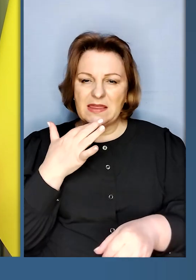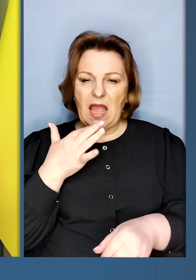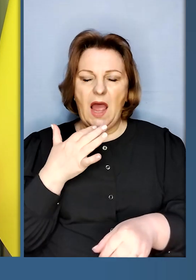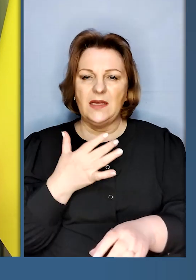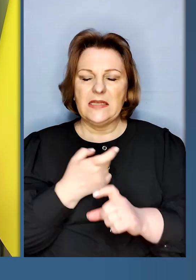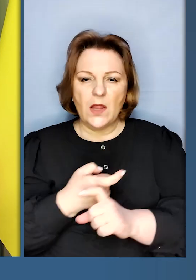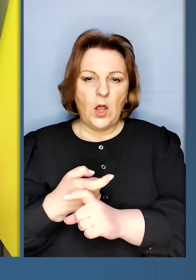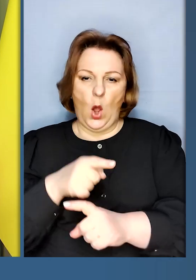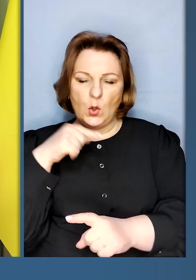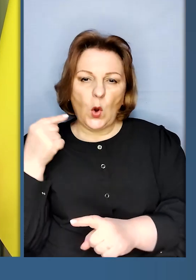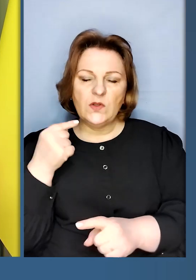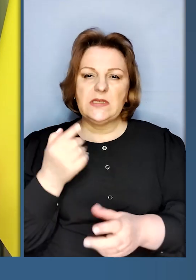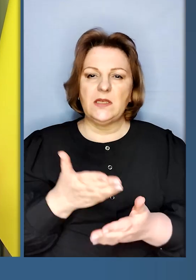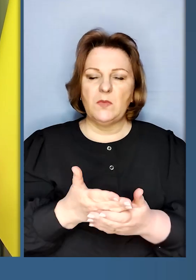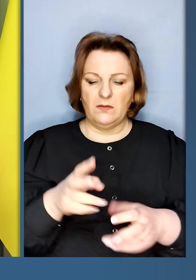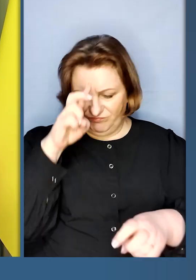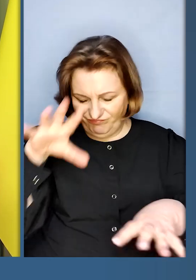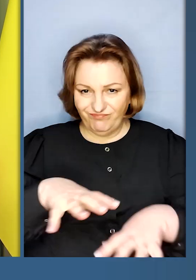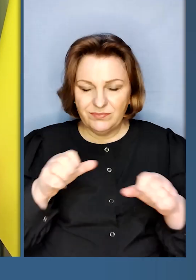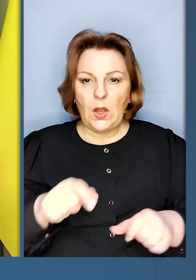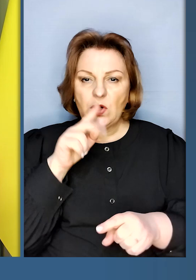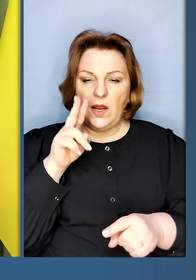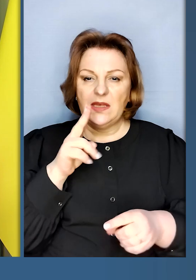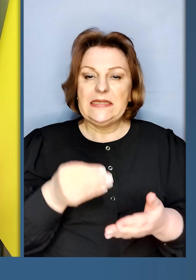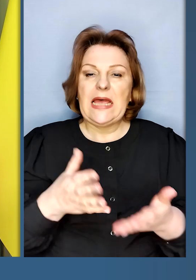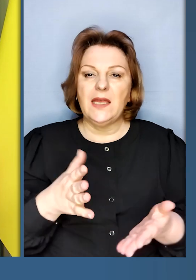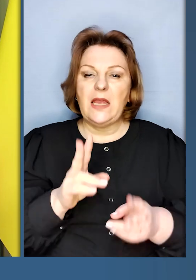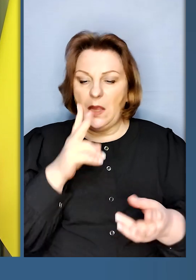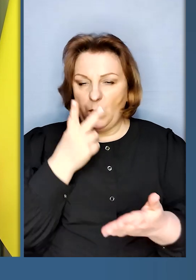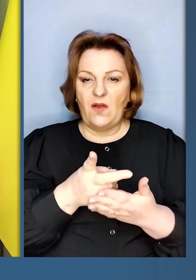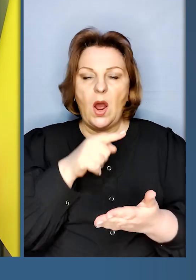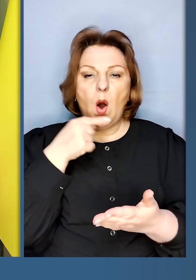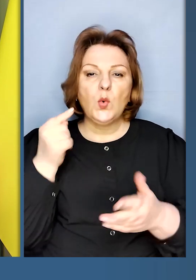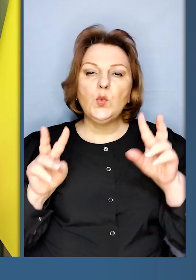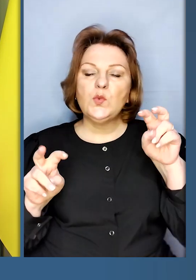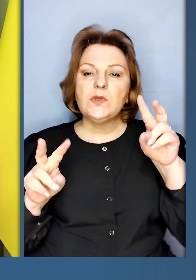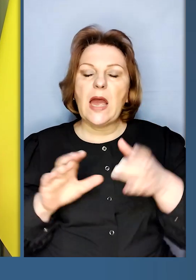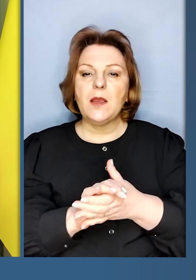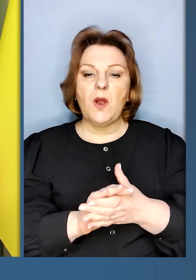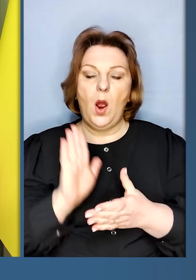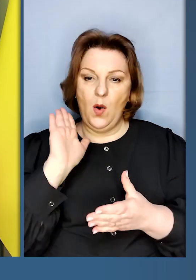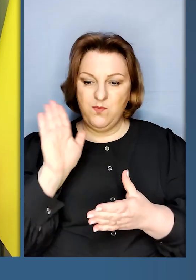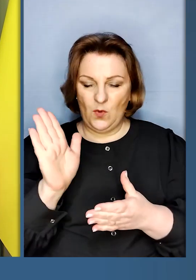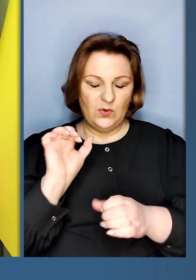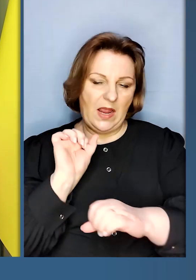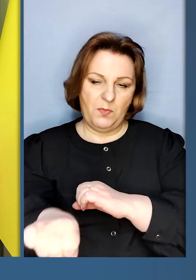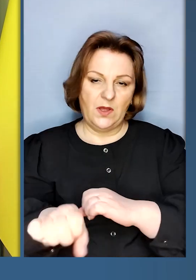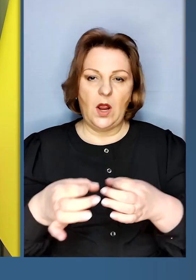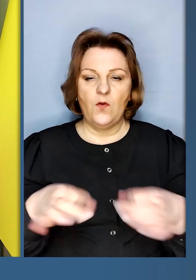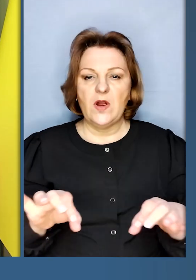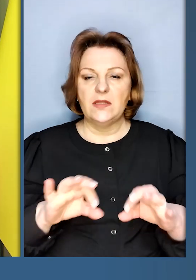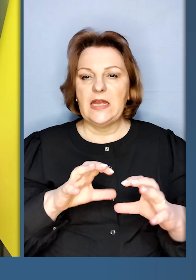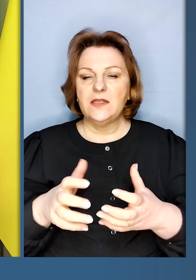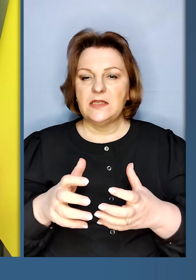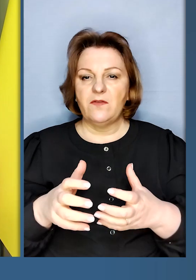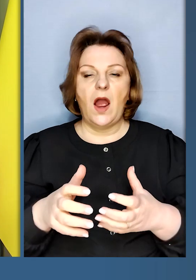ці антицінності, які представляє Російський мір, будуть бути переможені. У